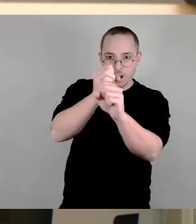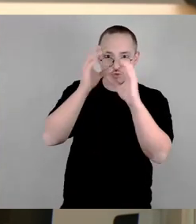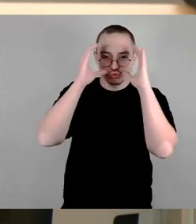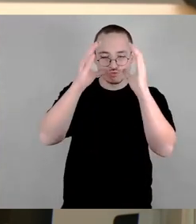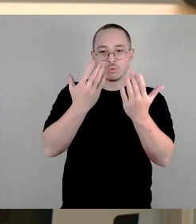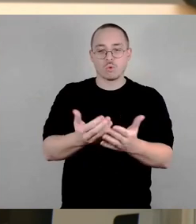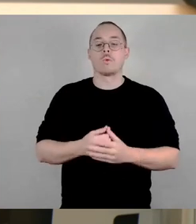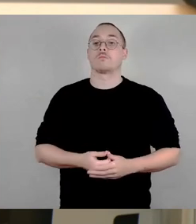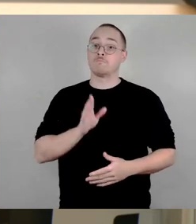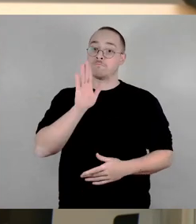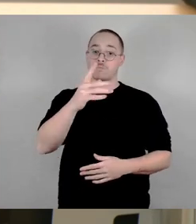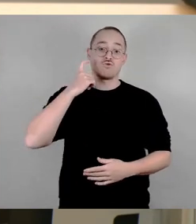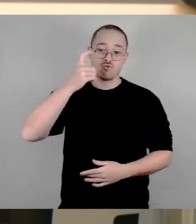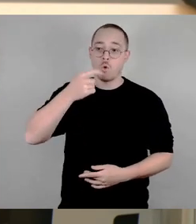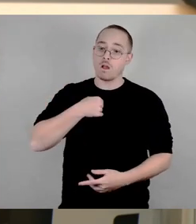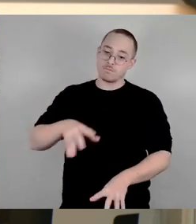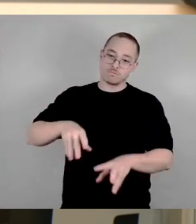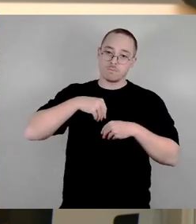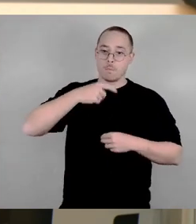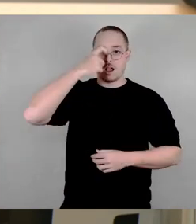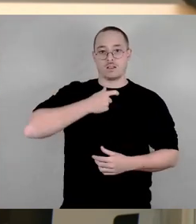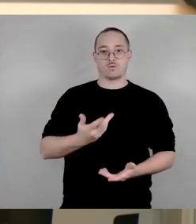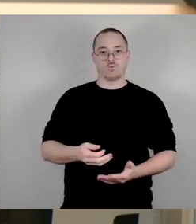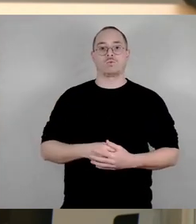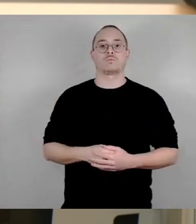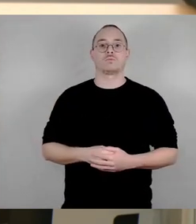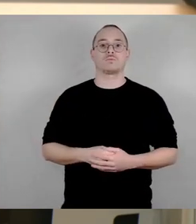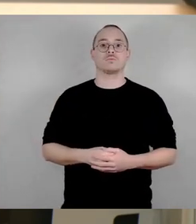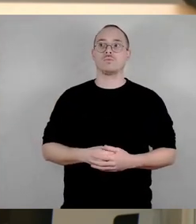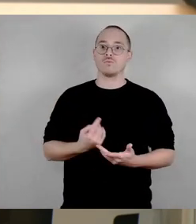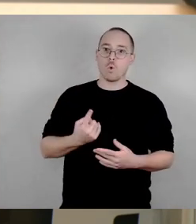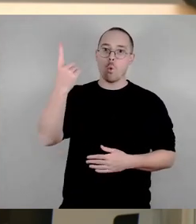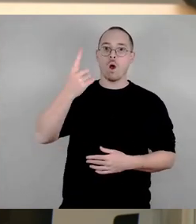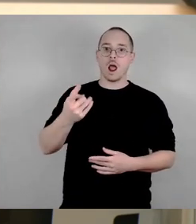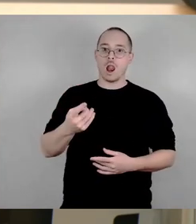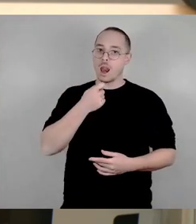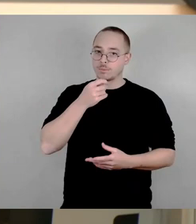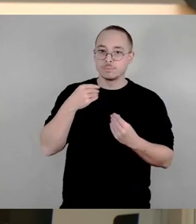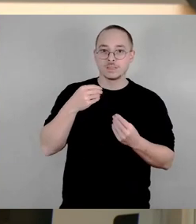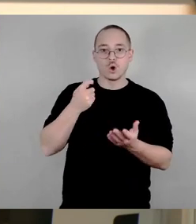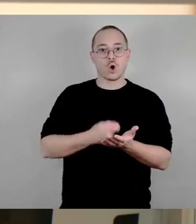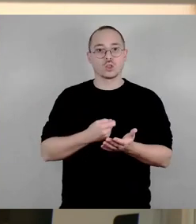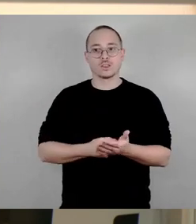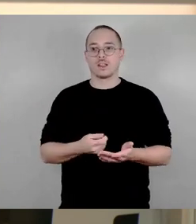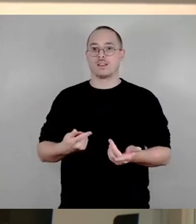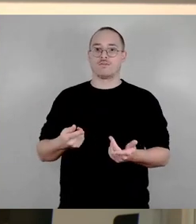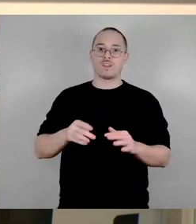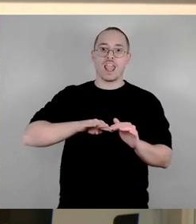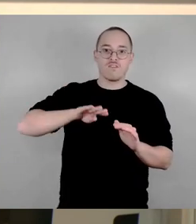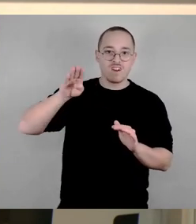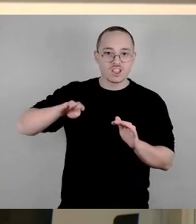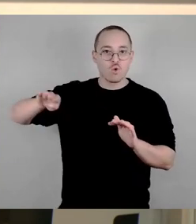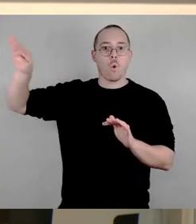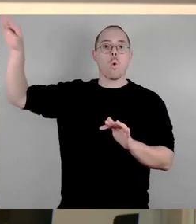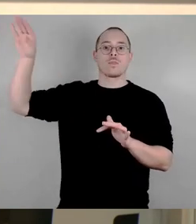Auswirkungen der Inflation, hohe Lebensmittelkosten usw. ernst nehmen und sie nicht noch weiter belasten. Das ist einer der